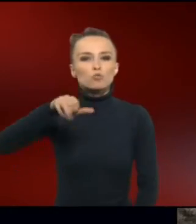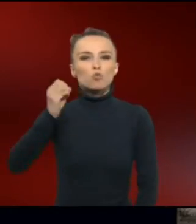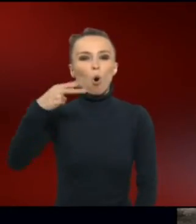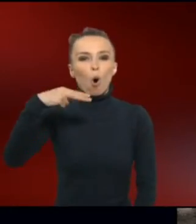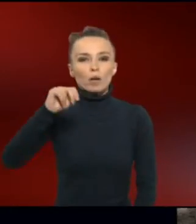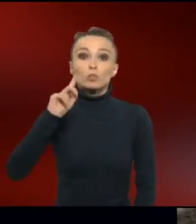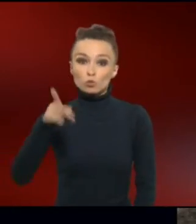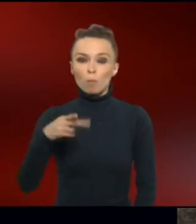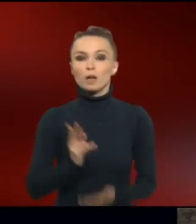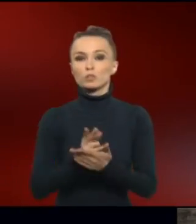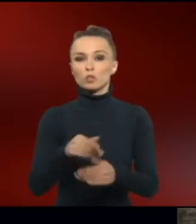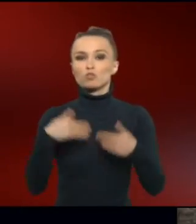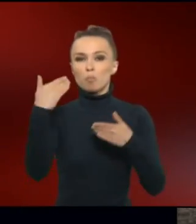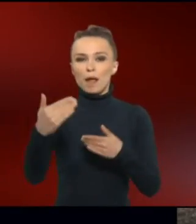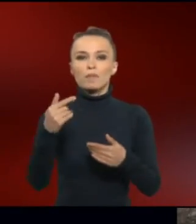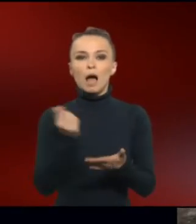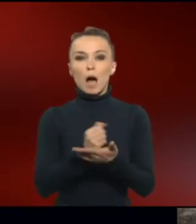die Apotheke des Vaters übernehmen.